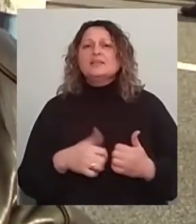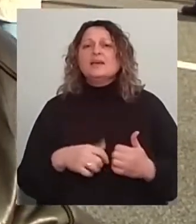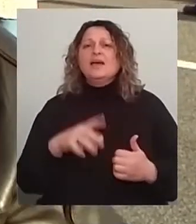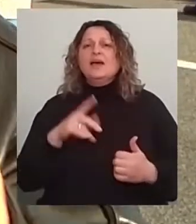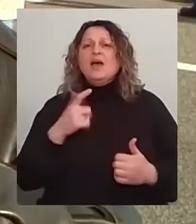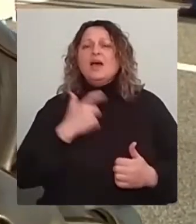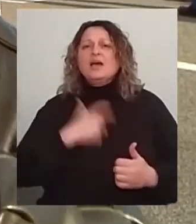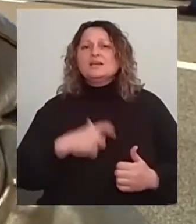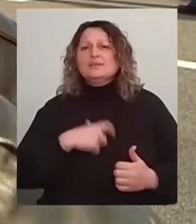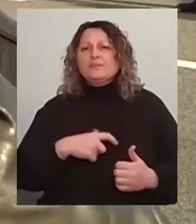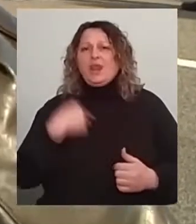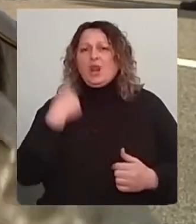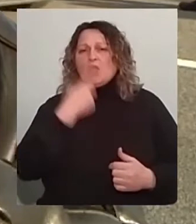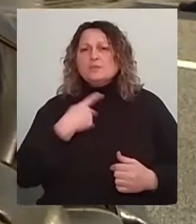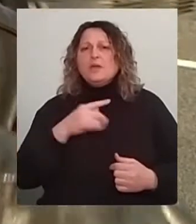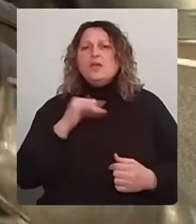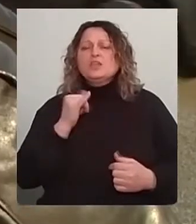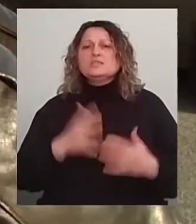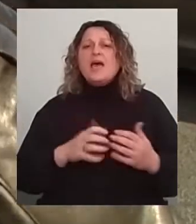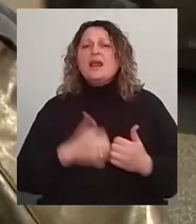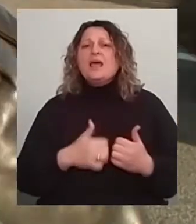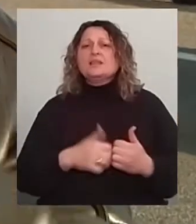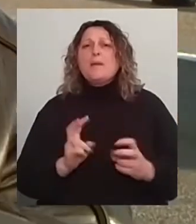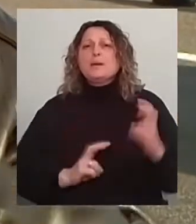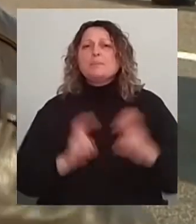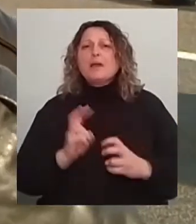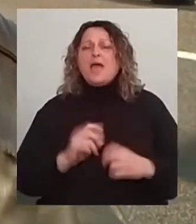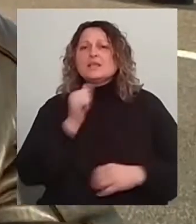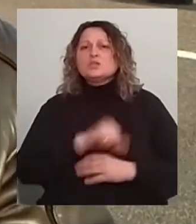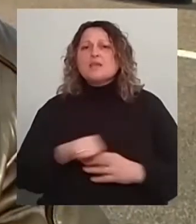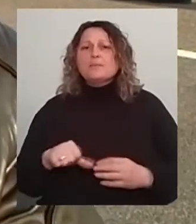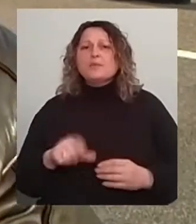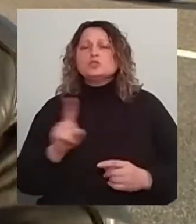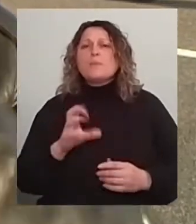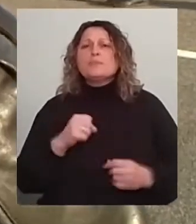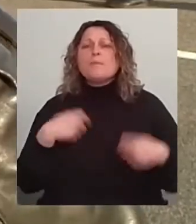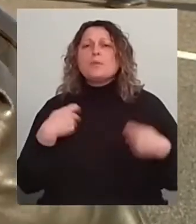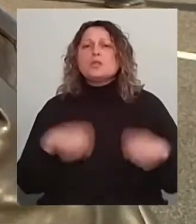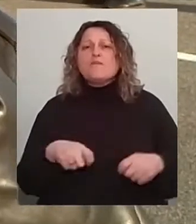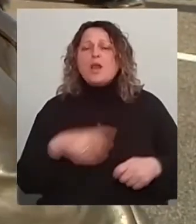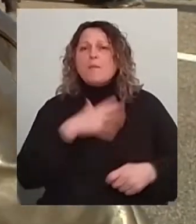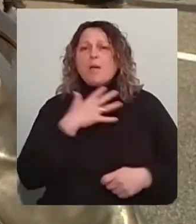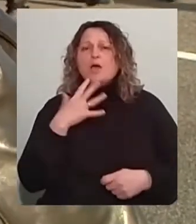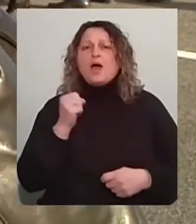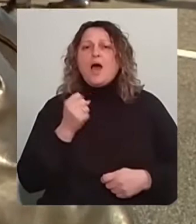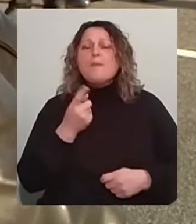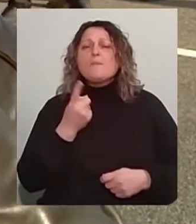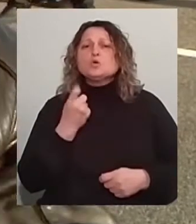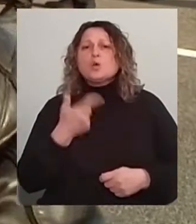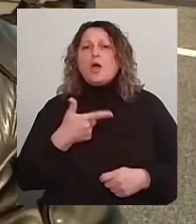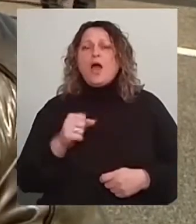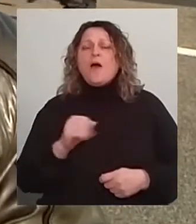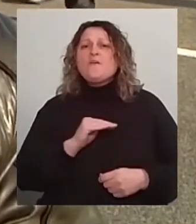юридичних осіб. І щоб продавали не багато, а по 100 гектарів фізичній особі і